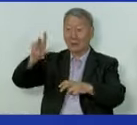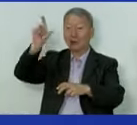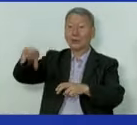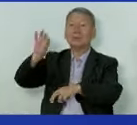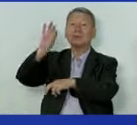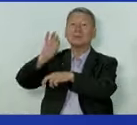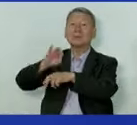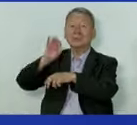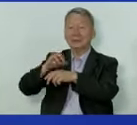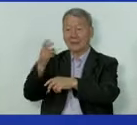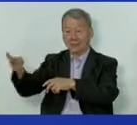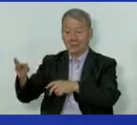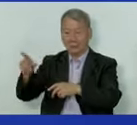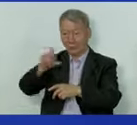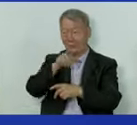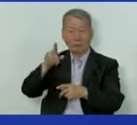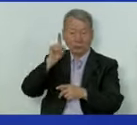для больных.